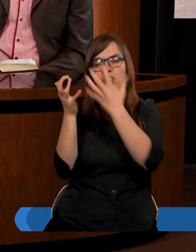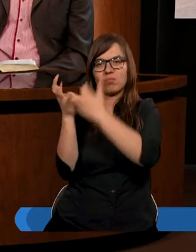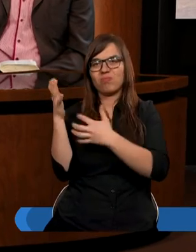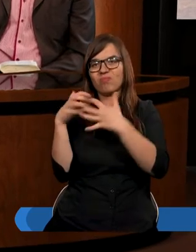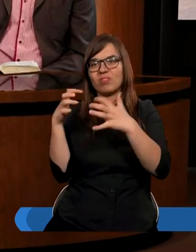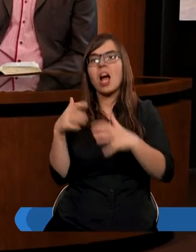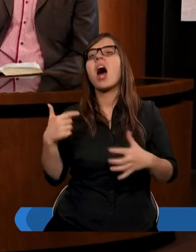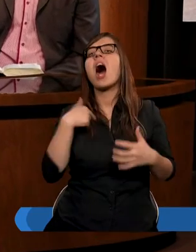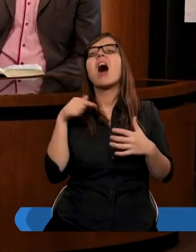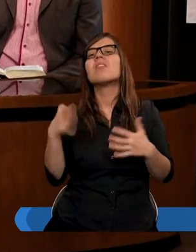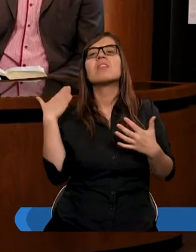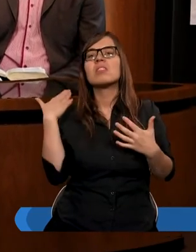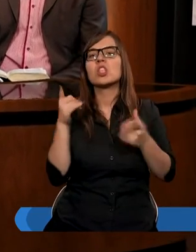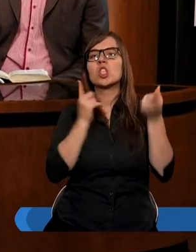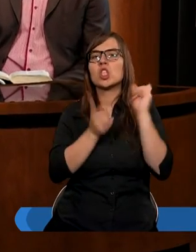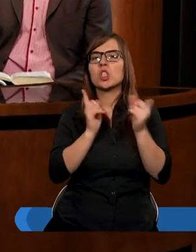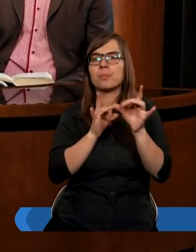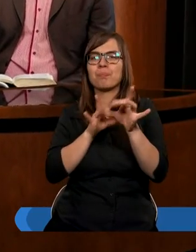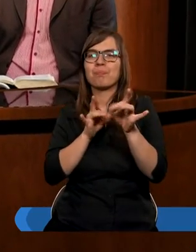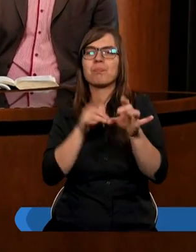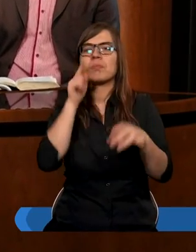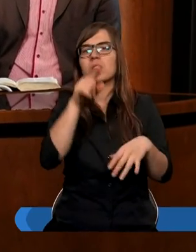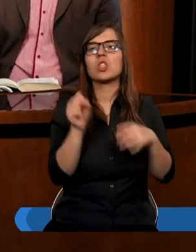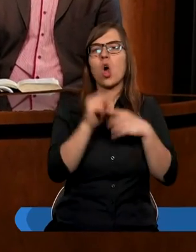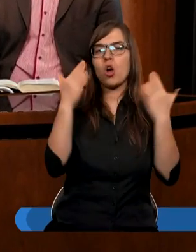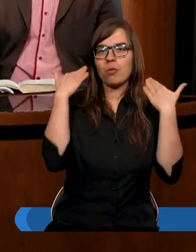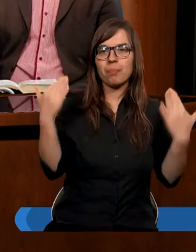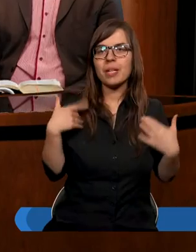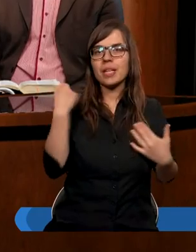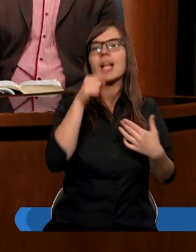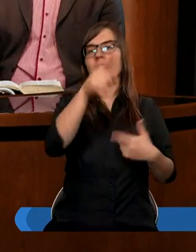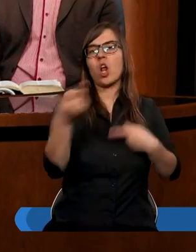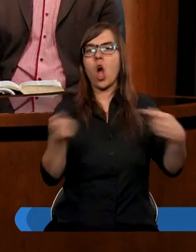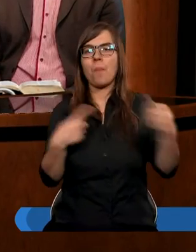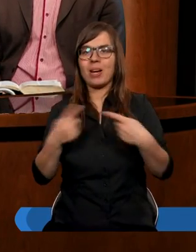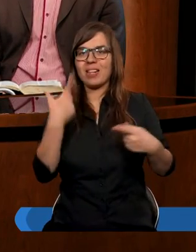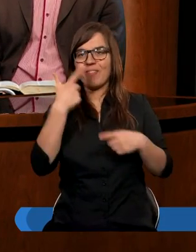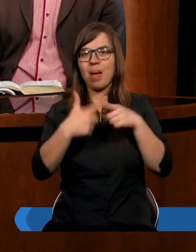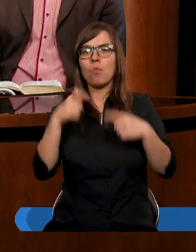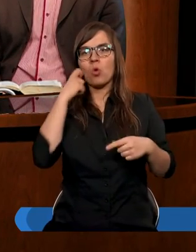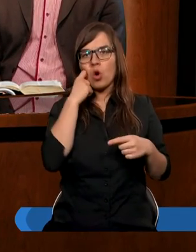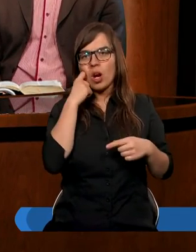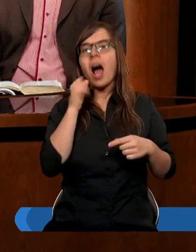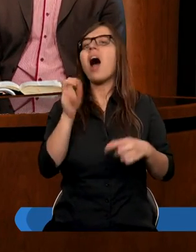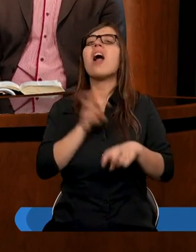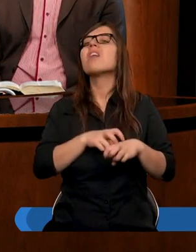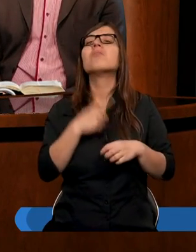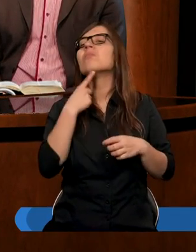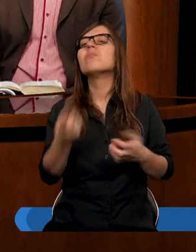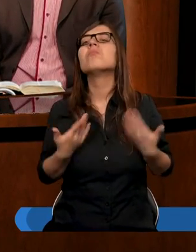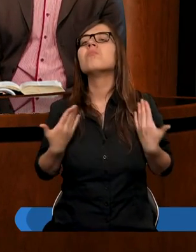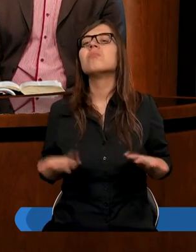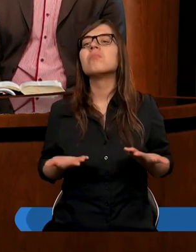ja wtedy szybko pobiegłam do szpitala tam mnie operowali dwie dwie i pół godziny ale lekarze